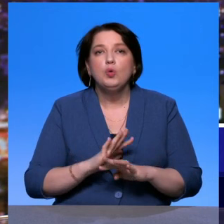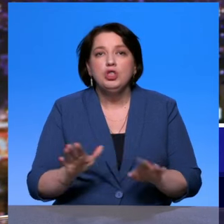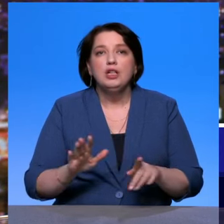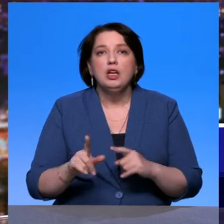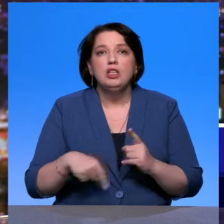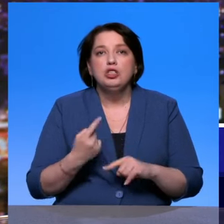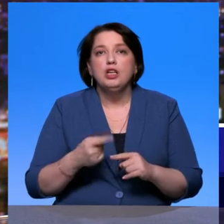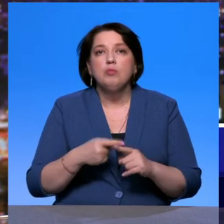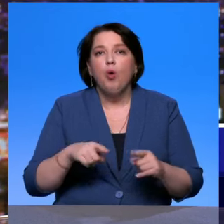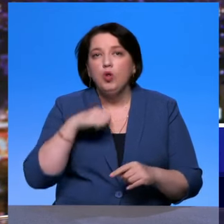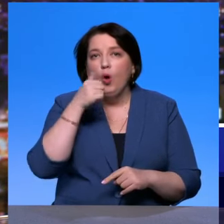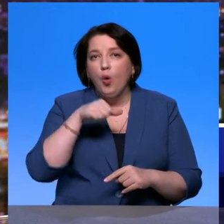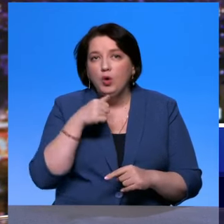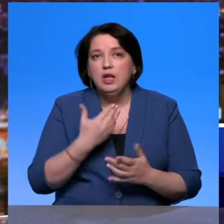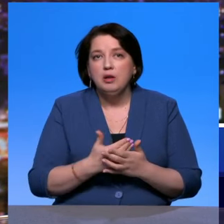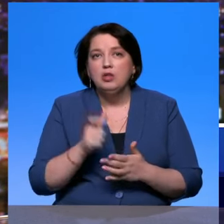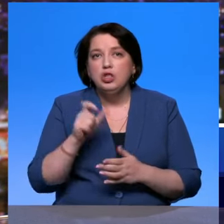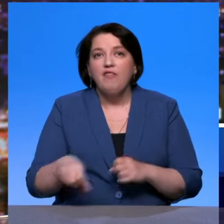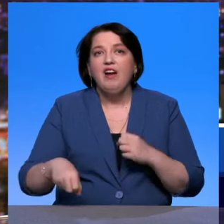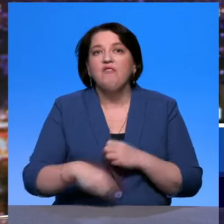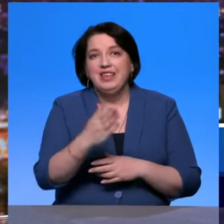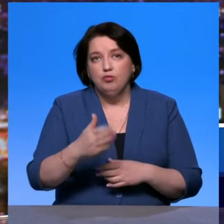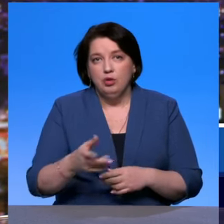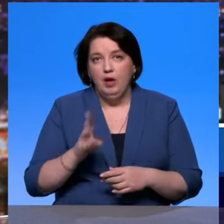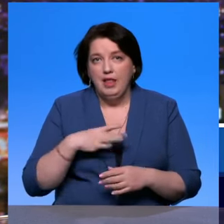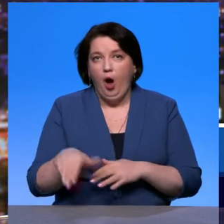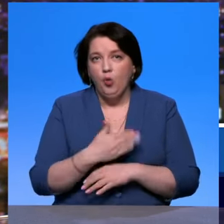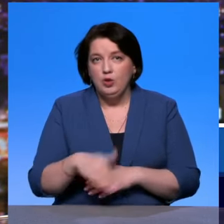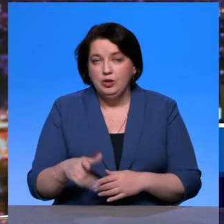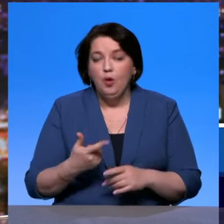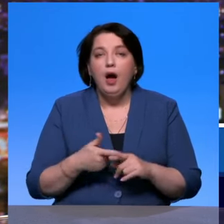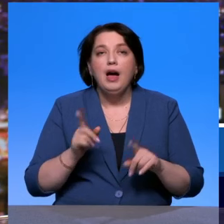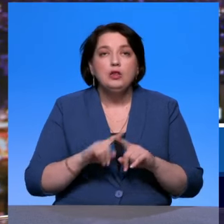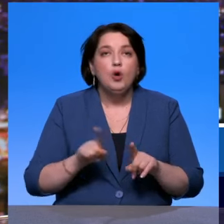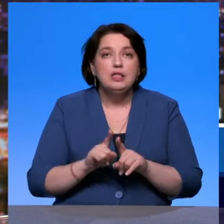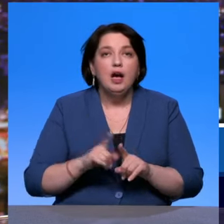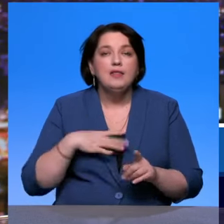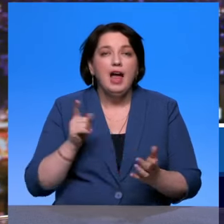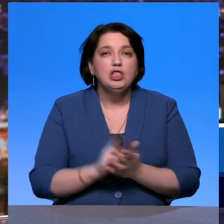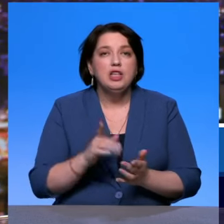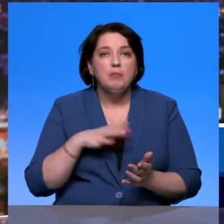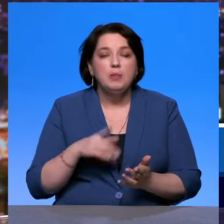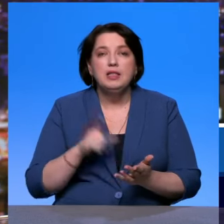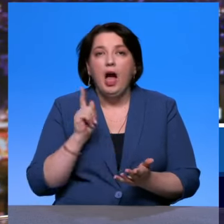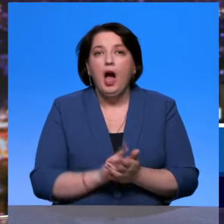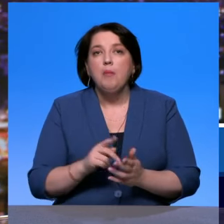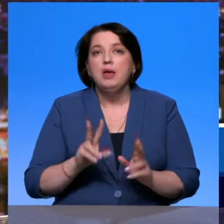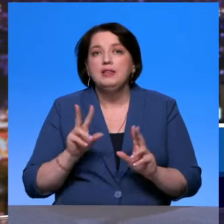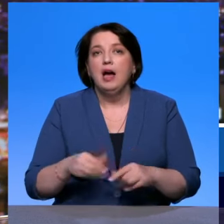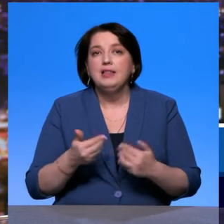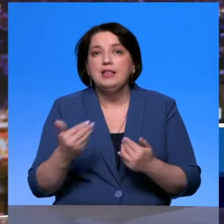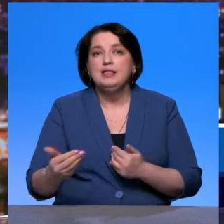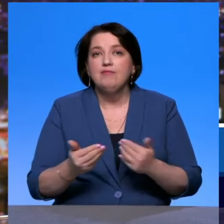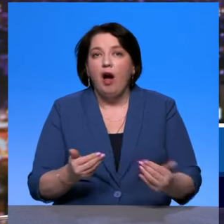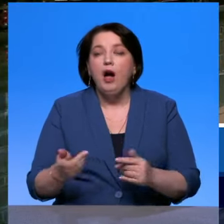полгода возьмут и выкинут на улицу. То есть должны быть взаимные обязательства. И того, кто